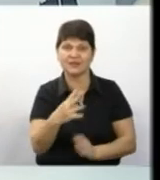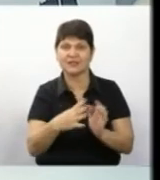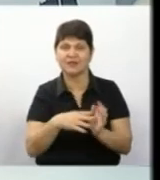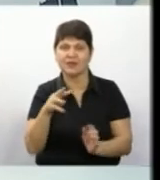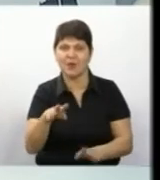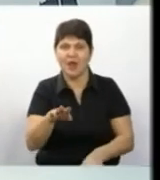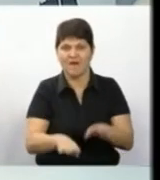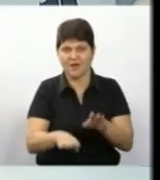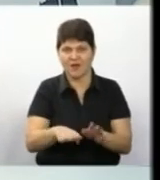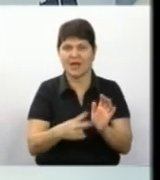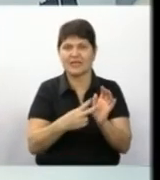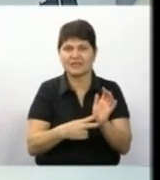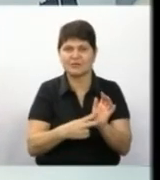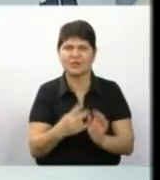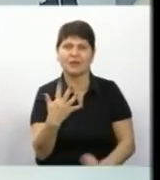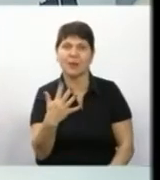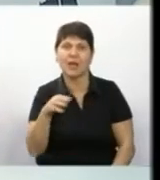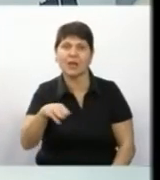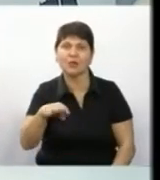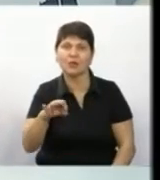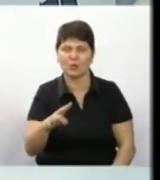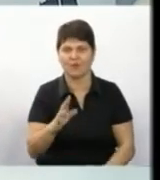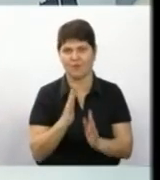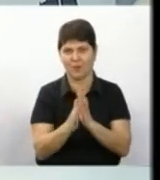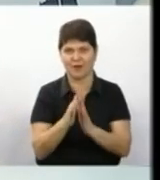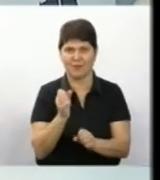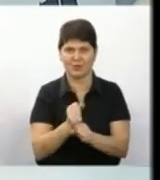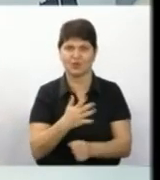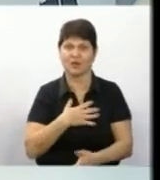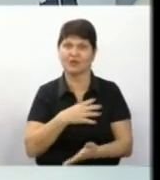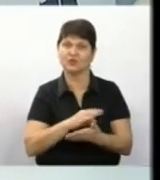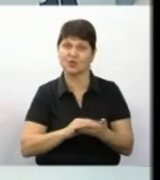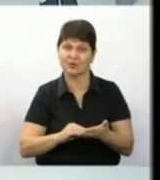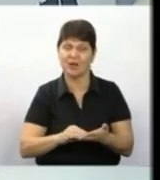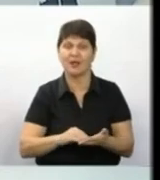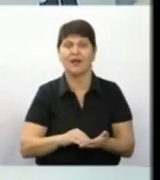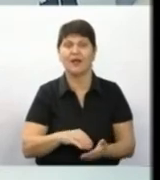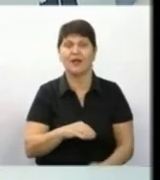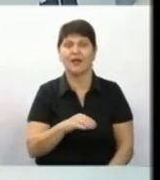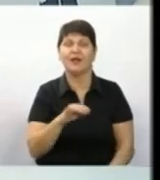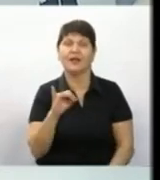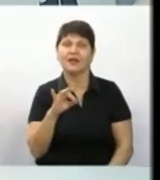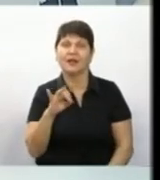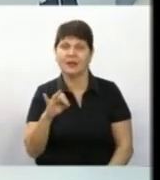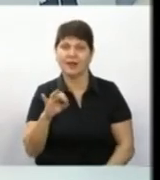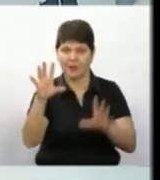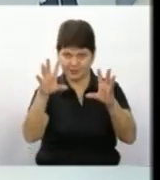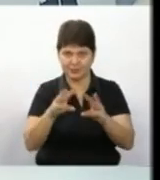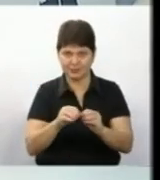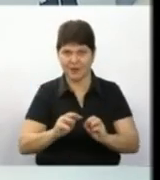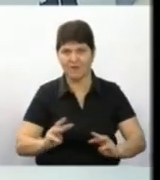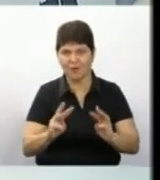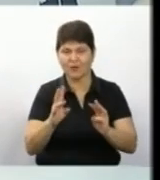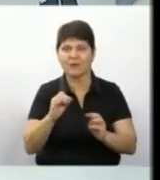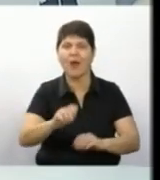вага понад 75 тонн. Наразі в парку працює наш кореспондент Ірина Вдовиченко. Ірину, чи загасили вже вогні